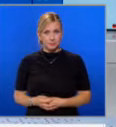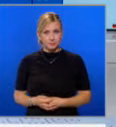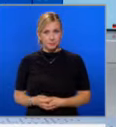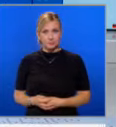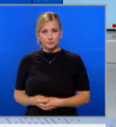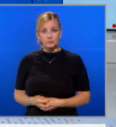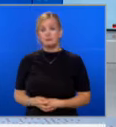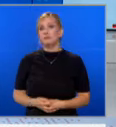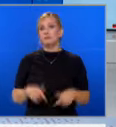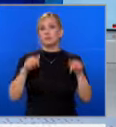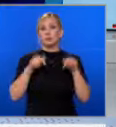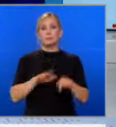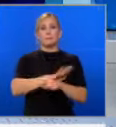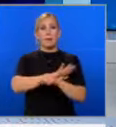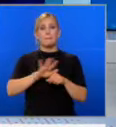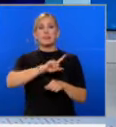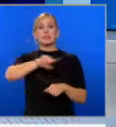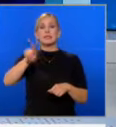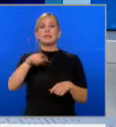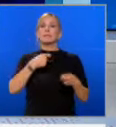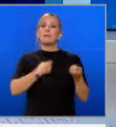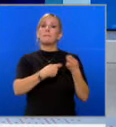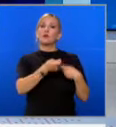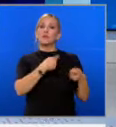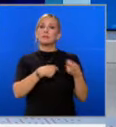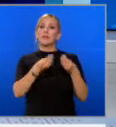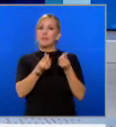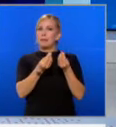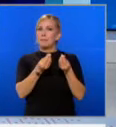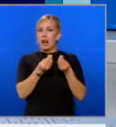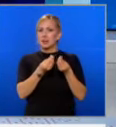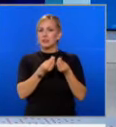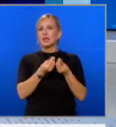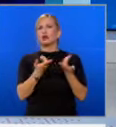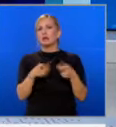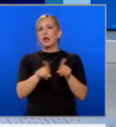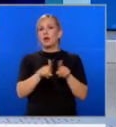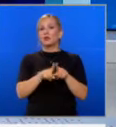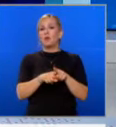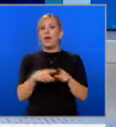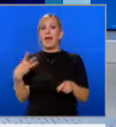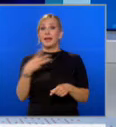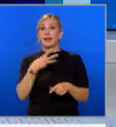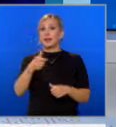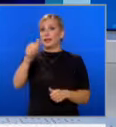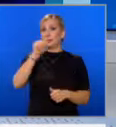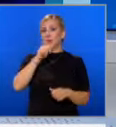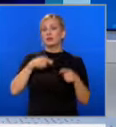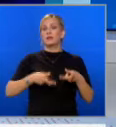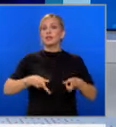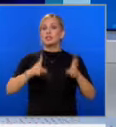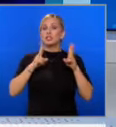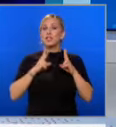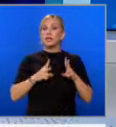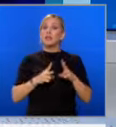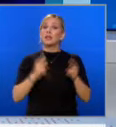У нас пълна забрана за продажбата на прах, рекламиран като альтернатива на енергийна напитка. Решението е на Комисията